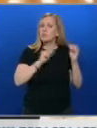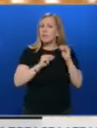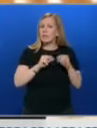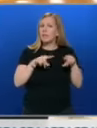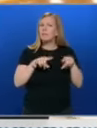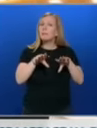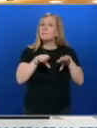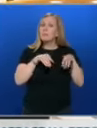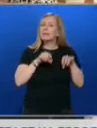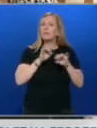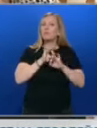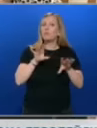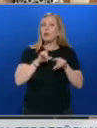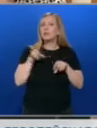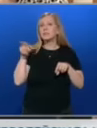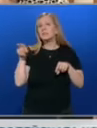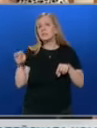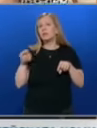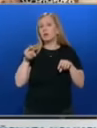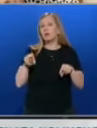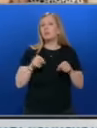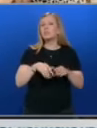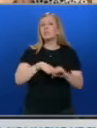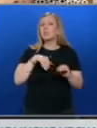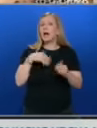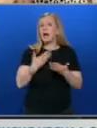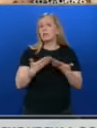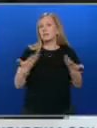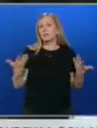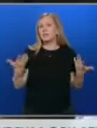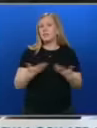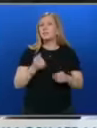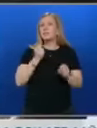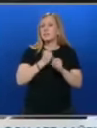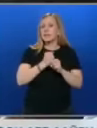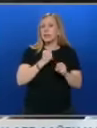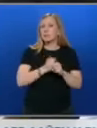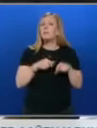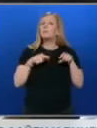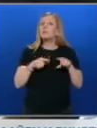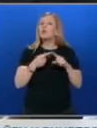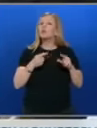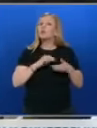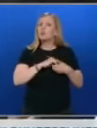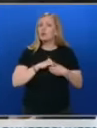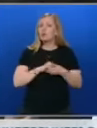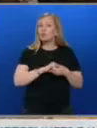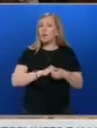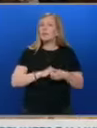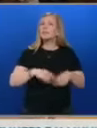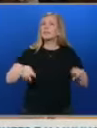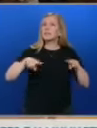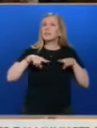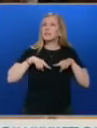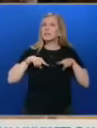за явлението, с което Иван Гешев се отказва от преназначение в ВКП, каквото поиска в петък. Днес от съюза на съдиите излязоха с